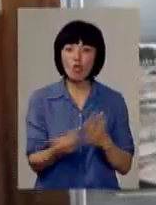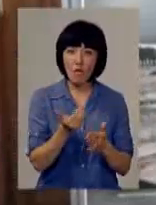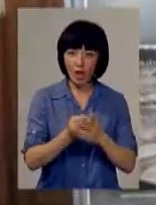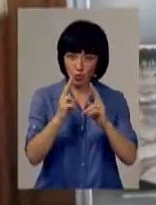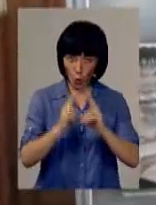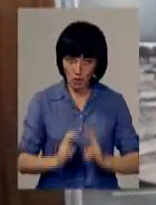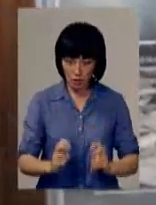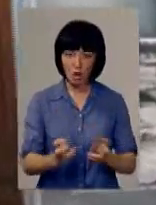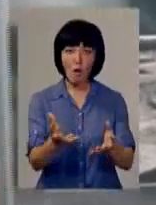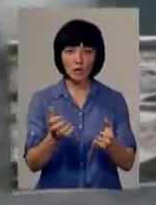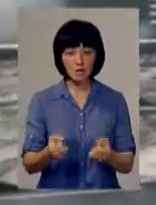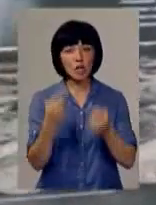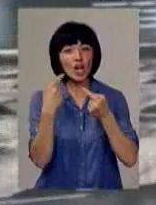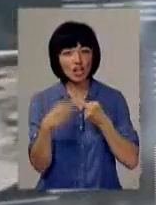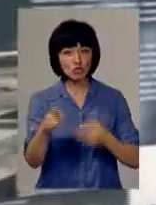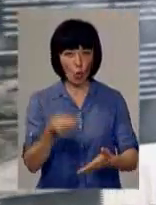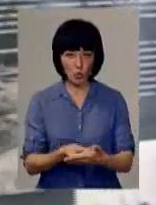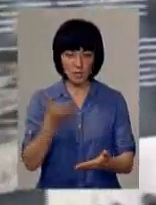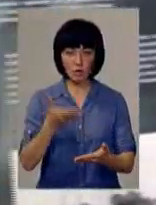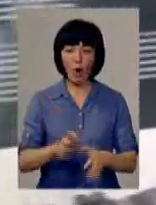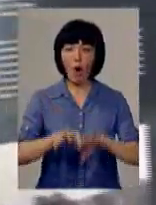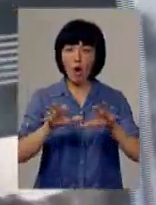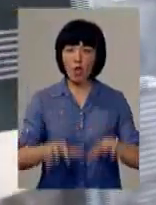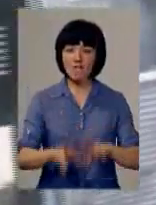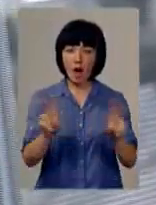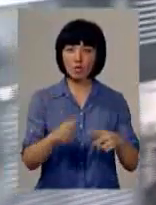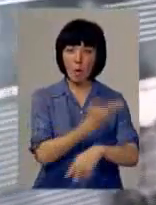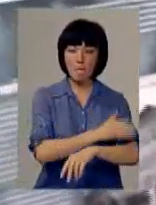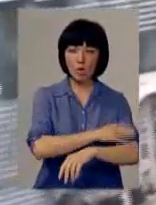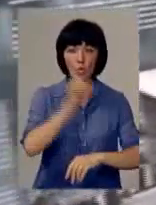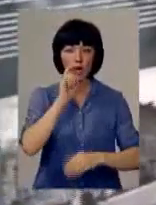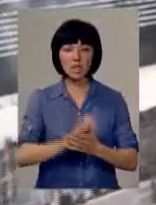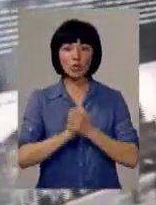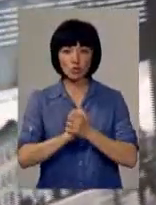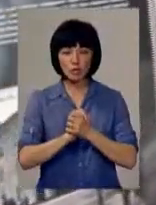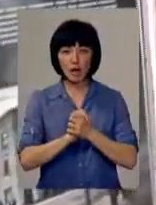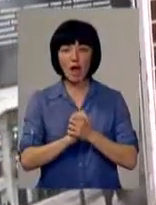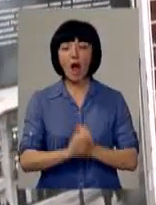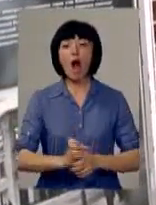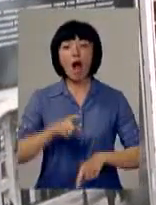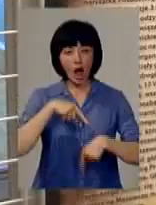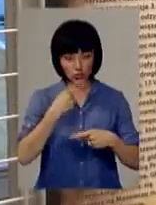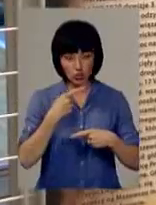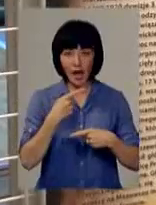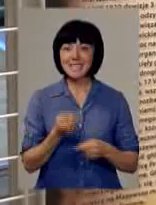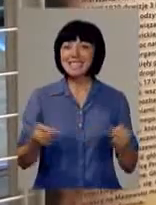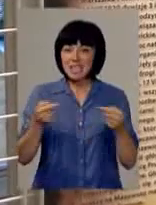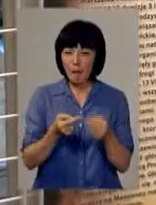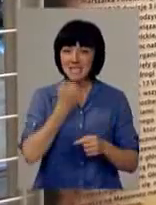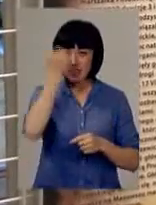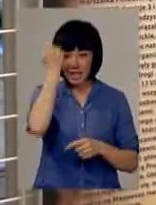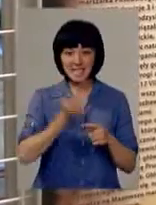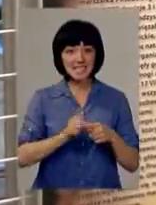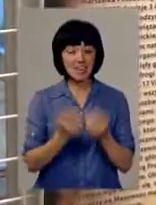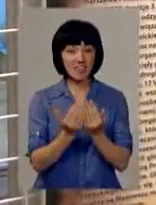нових досліджень, отримала іншу оцінку. Голова клубу польсько-української дружби Казимир Полєц запевняє, саме завдяки